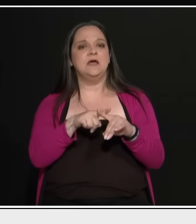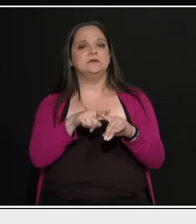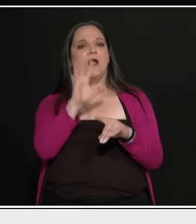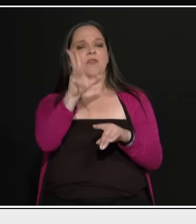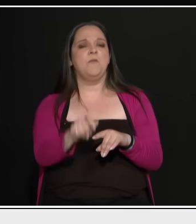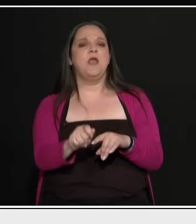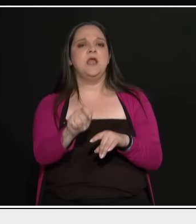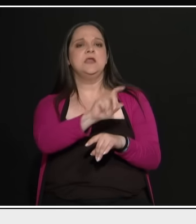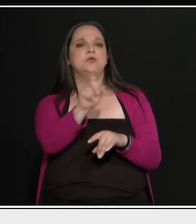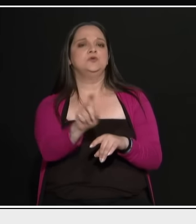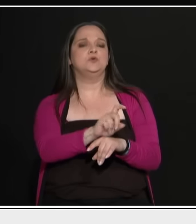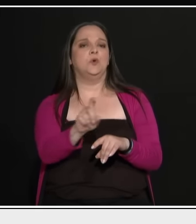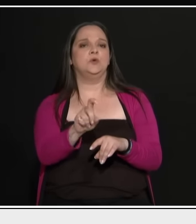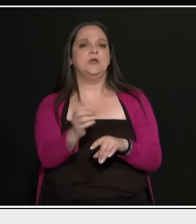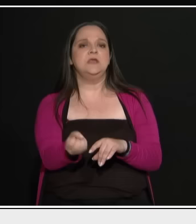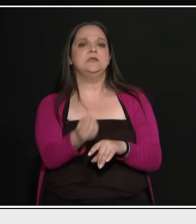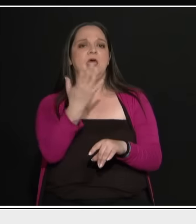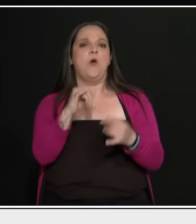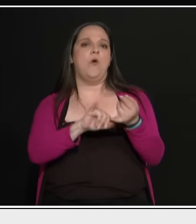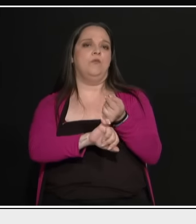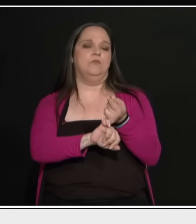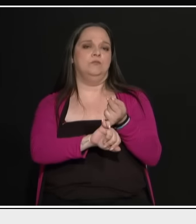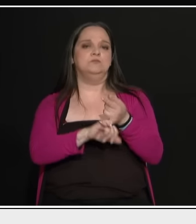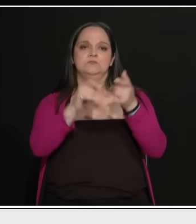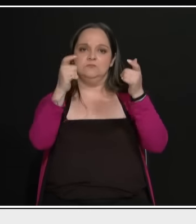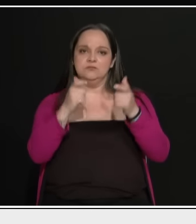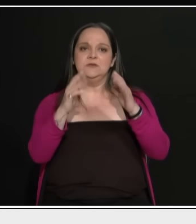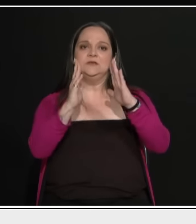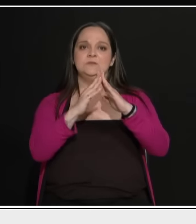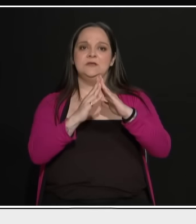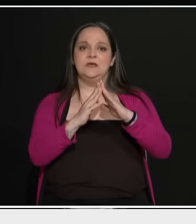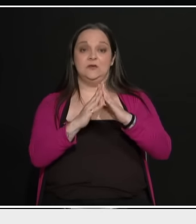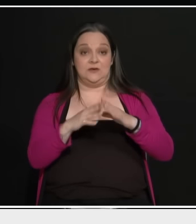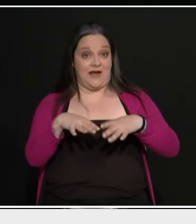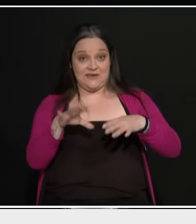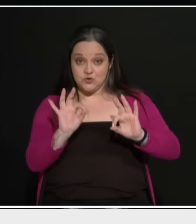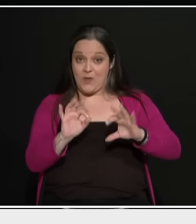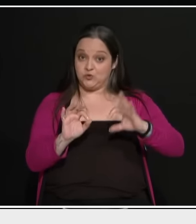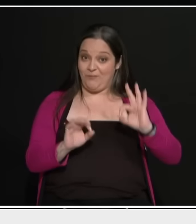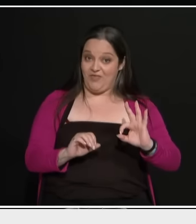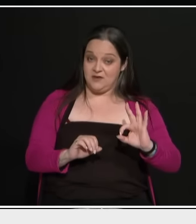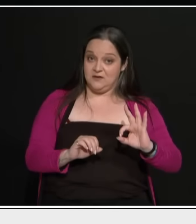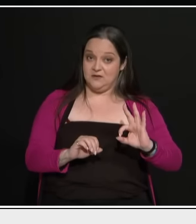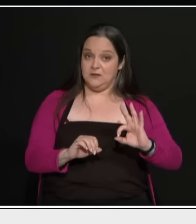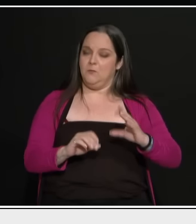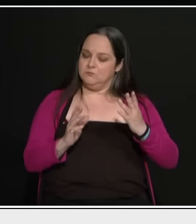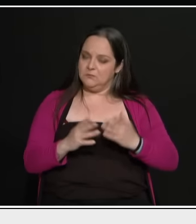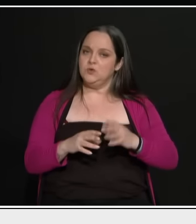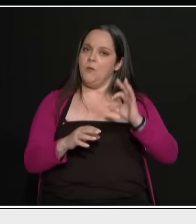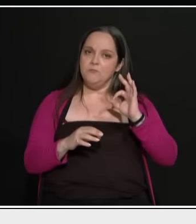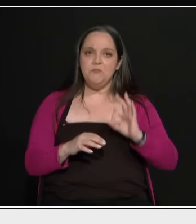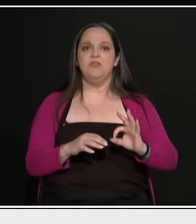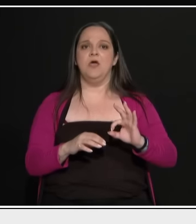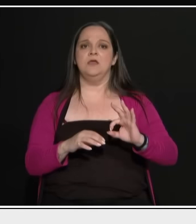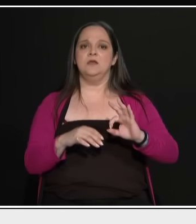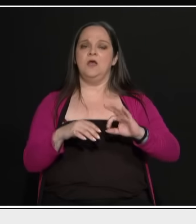ζευγάρι για να φτιάξει σπίτι. Είναι μια μεγάλη κουβέντα στη χώρα και για την υπογεννητικότητα. Από το μηδέν αρχίσει. Από το μηδέν μιλάμε για ανθρώπους οι οποίοι